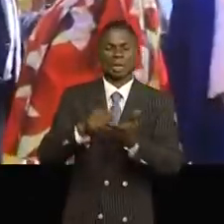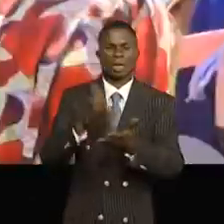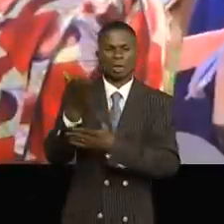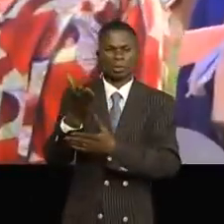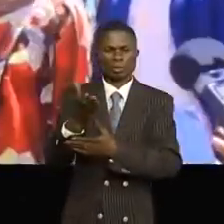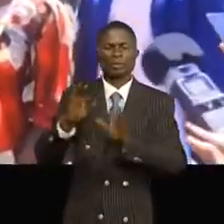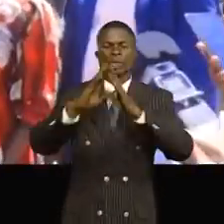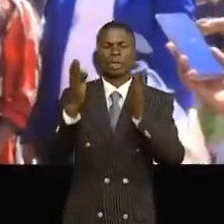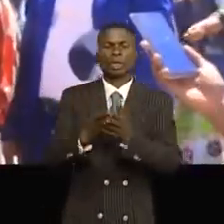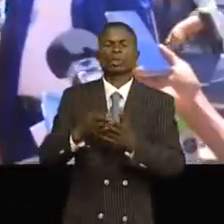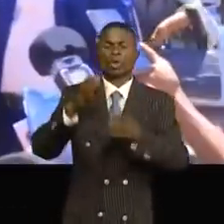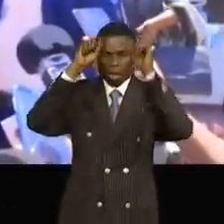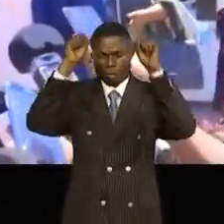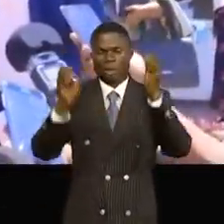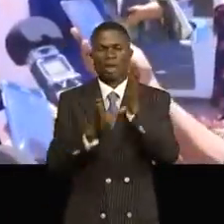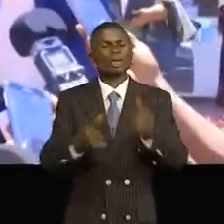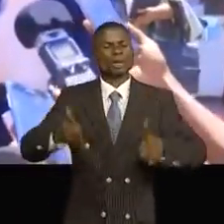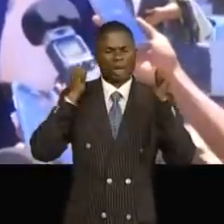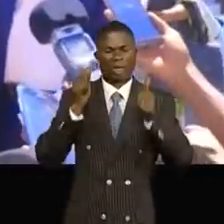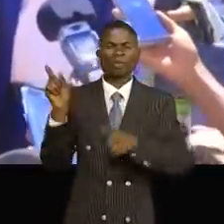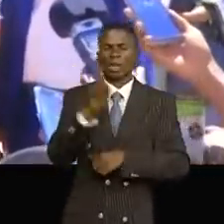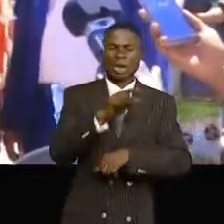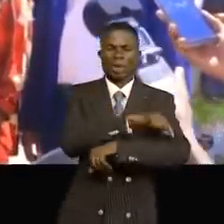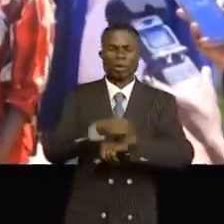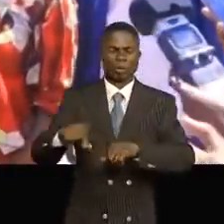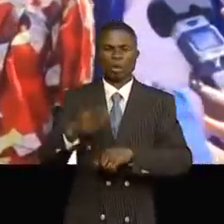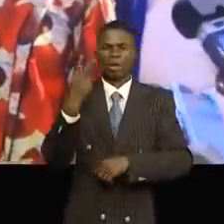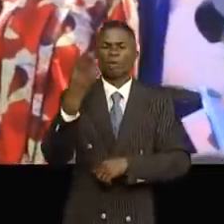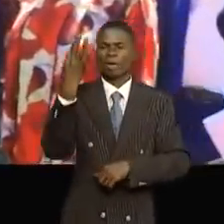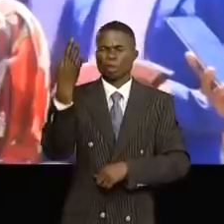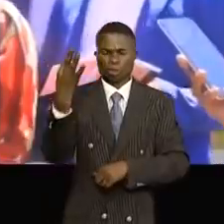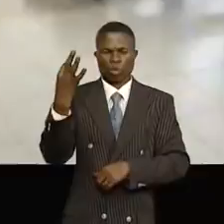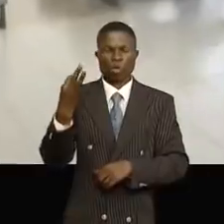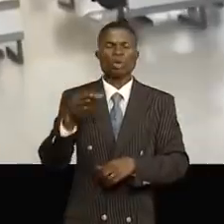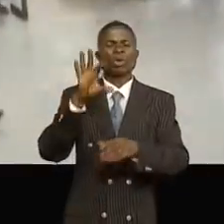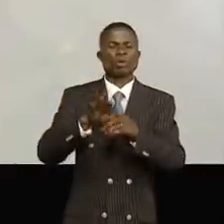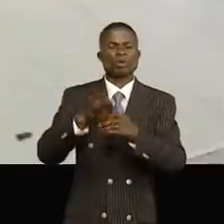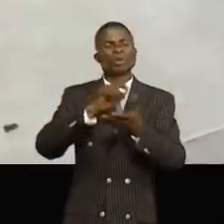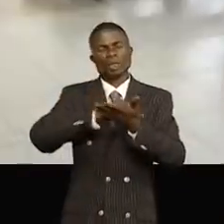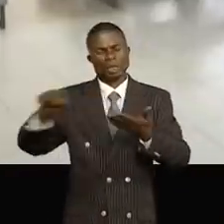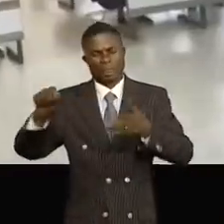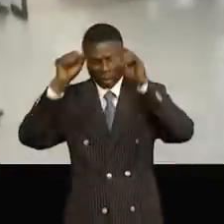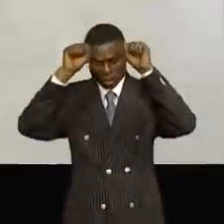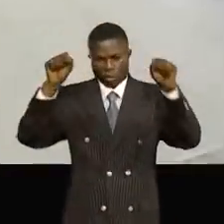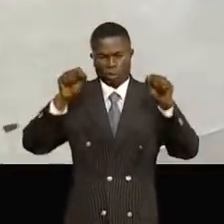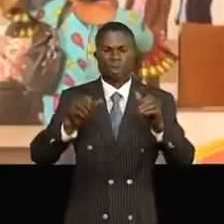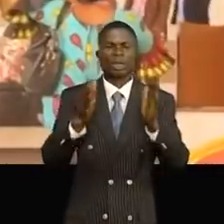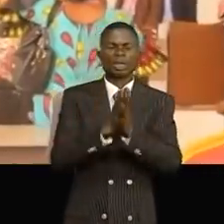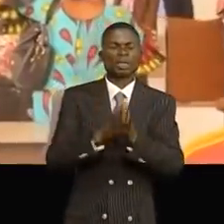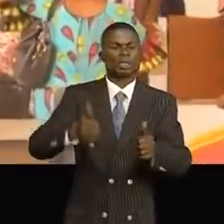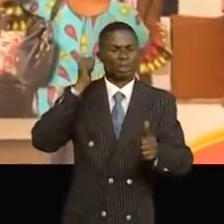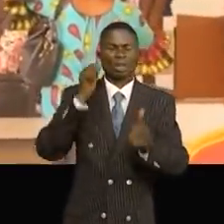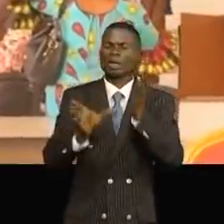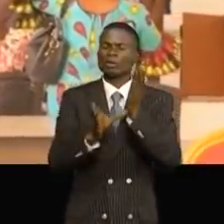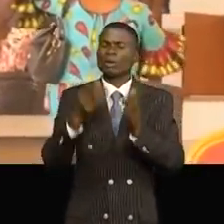incriminés à présenter leurs moyens de défense, 13 députés provinciaux, sous les 23 présents, votent pour la destitution du président et du vice-président